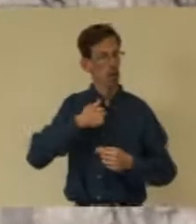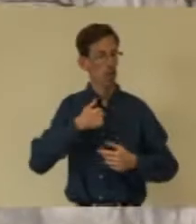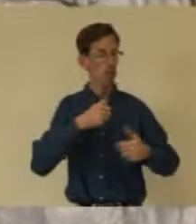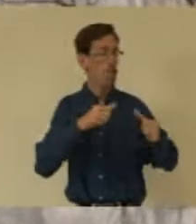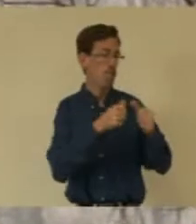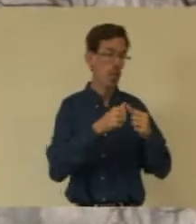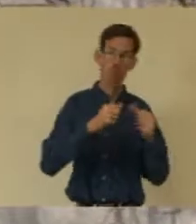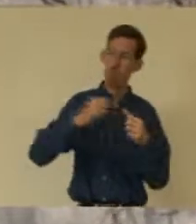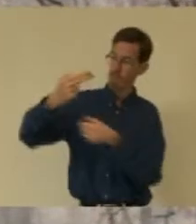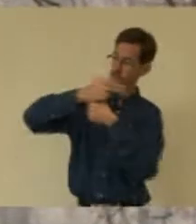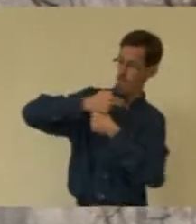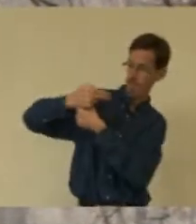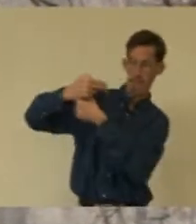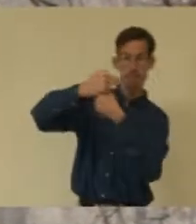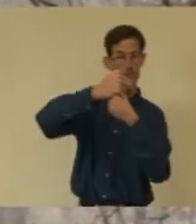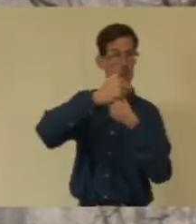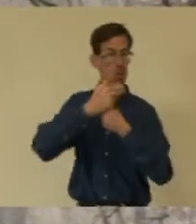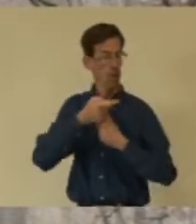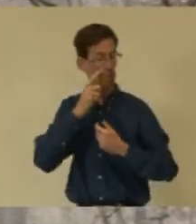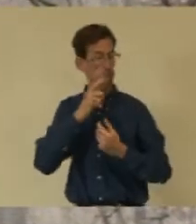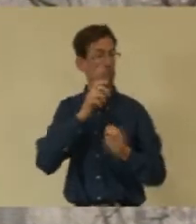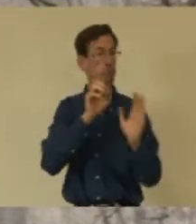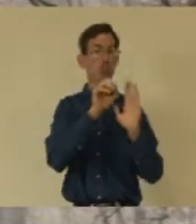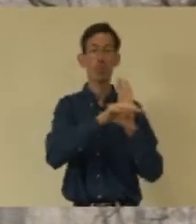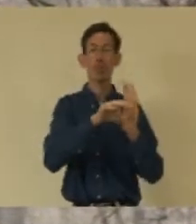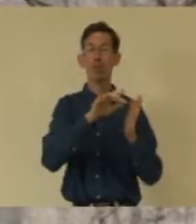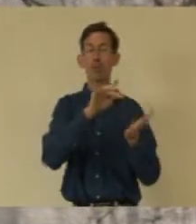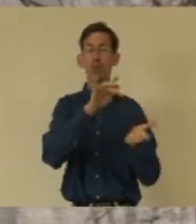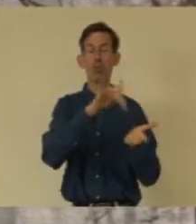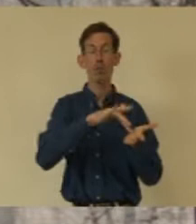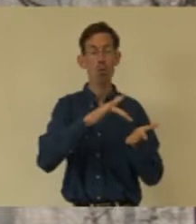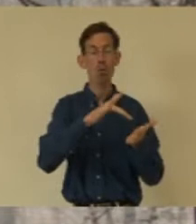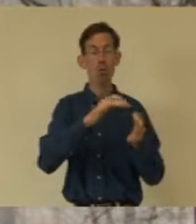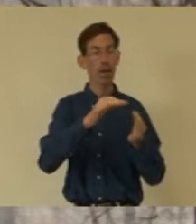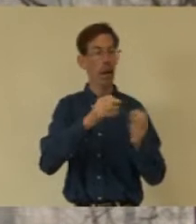filmer ce qu'on fait pour mettre sur un site